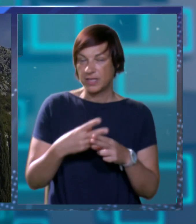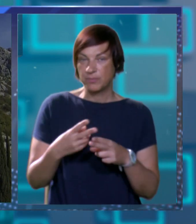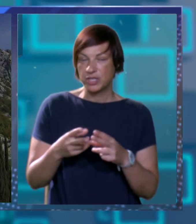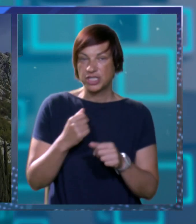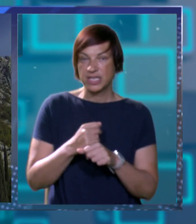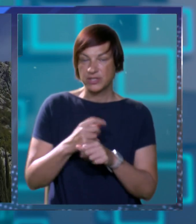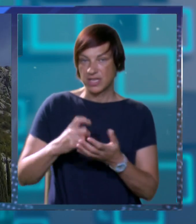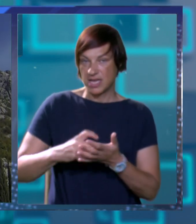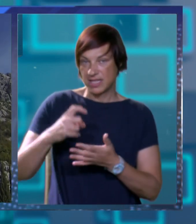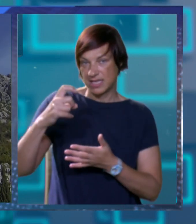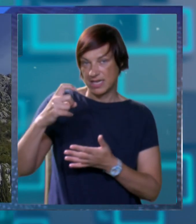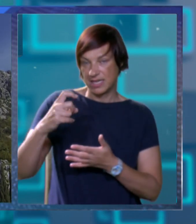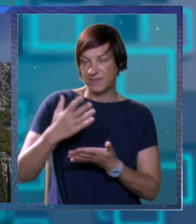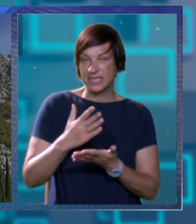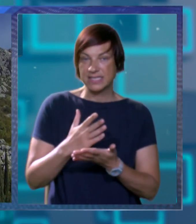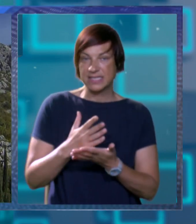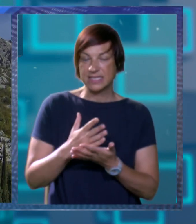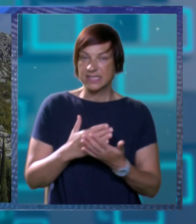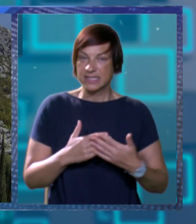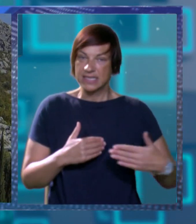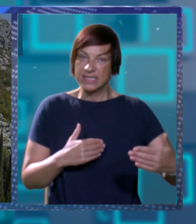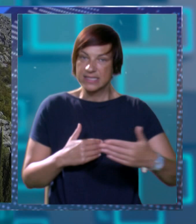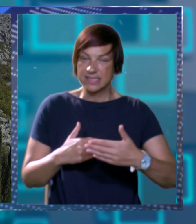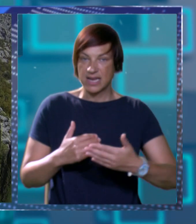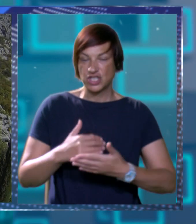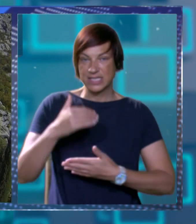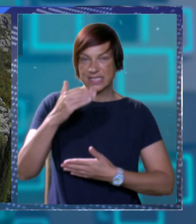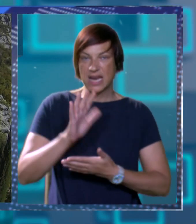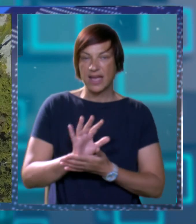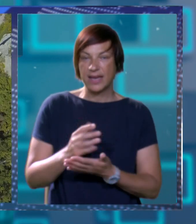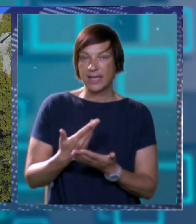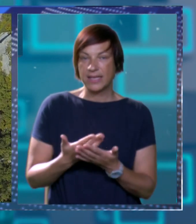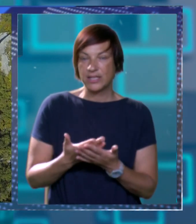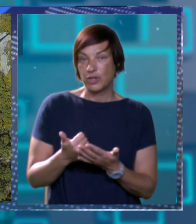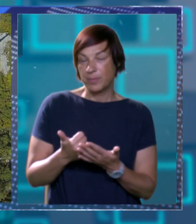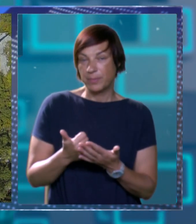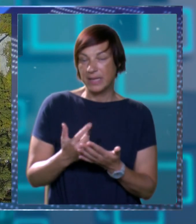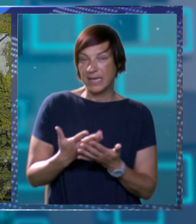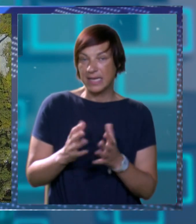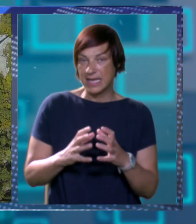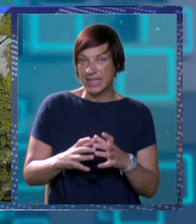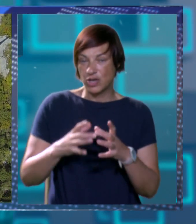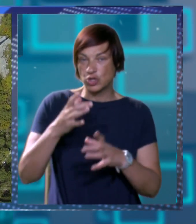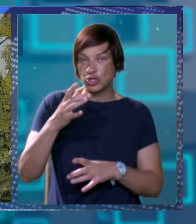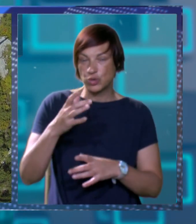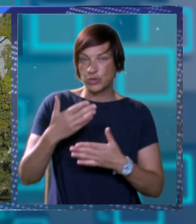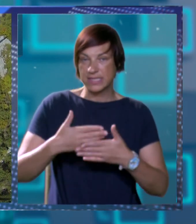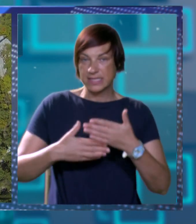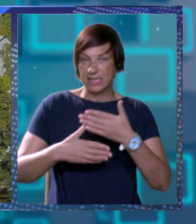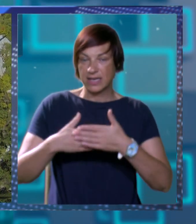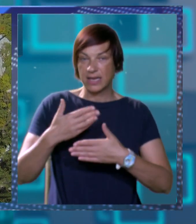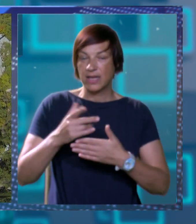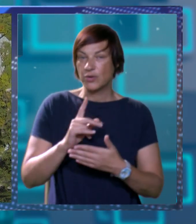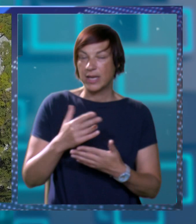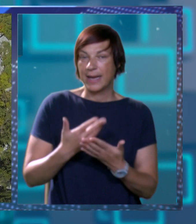rješenje u izgradnji lifta sa njegove srednje sa stražnje strane to bi bila ovako jedna skrivenja konstrukcija sa staklenom